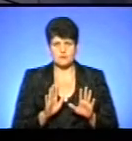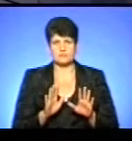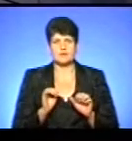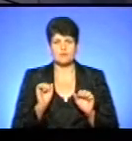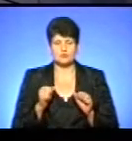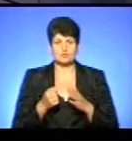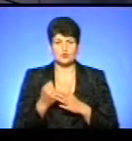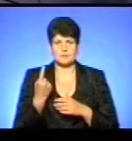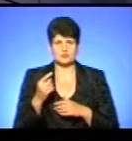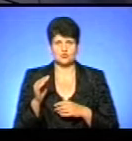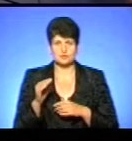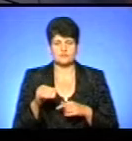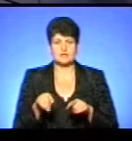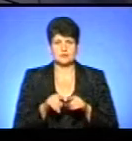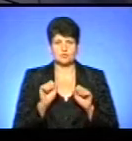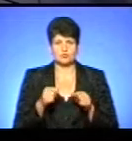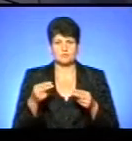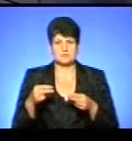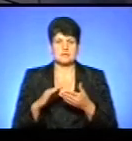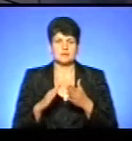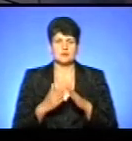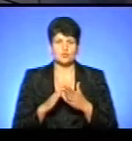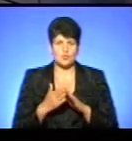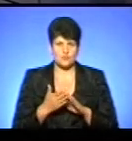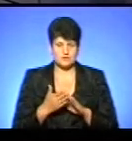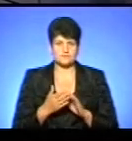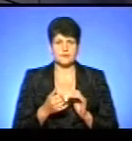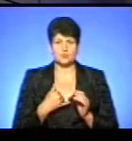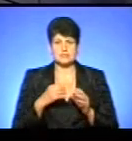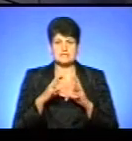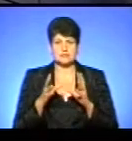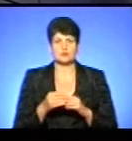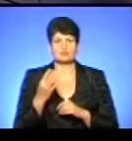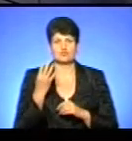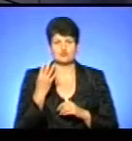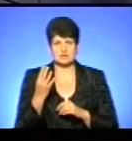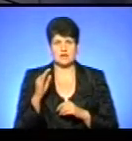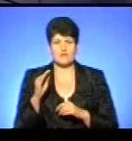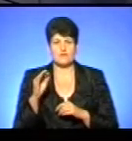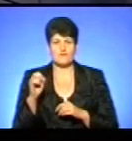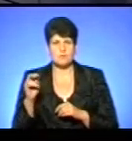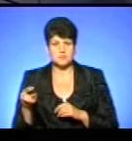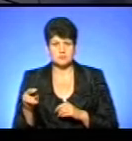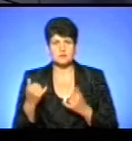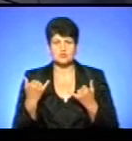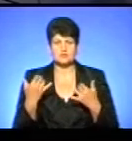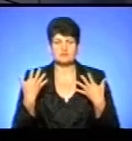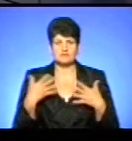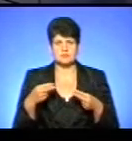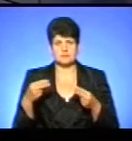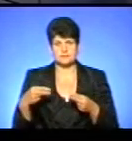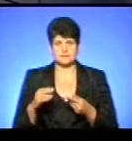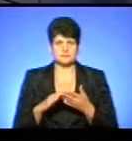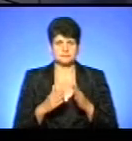можемо до 1 жовтня, вони можуть також укласти договір. У нас загалом 4 ФОПи, які сьогодні вже заключили.